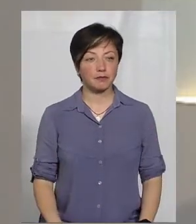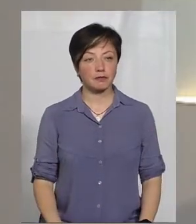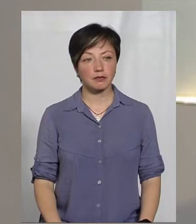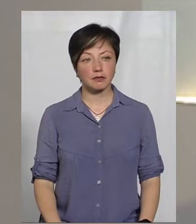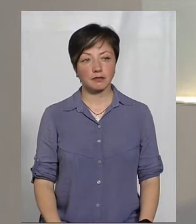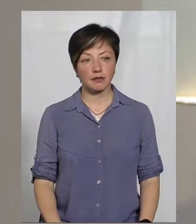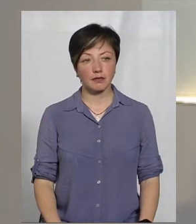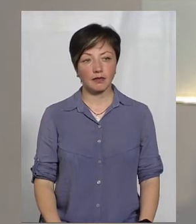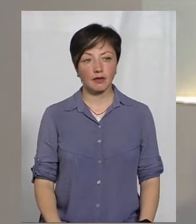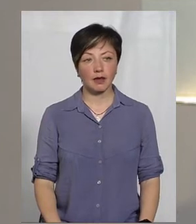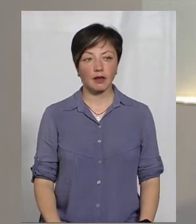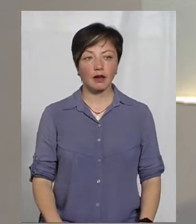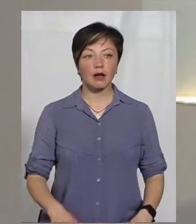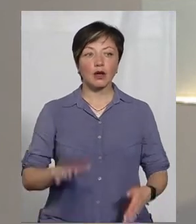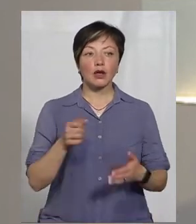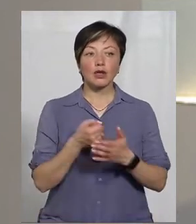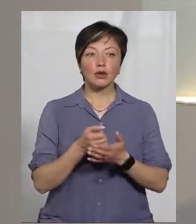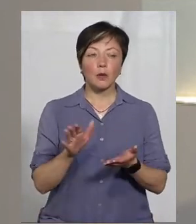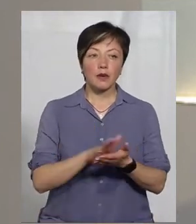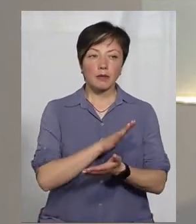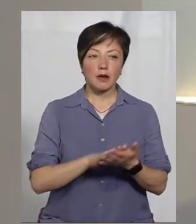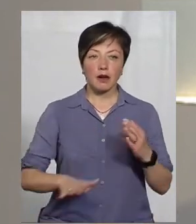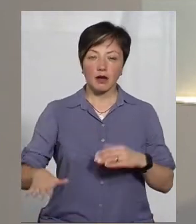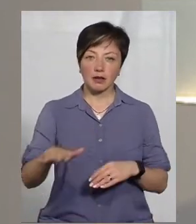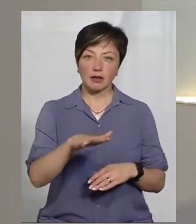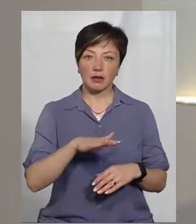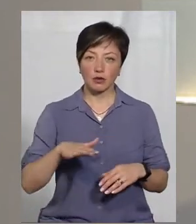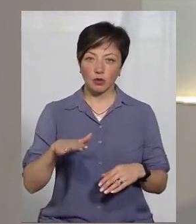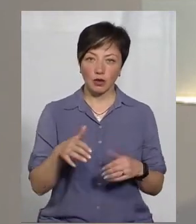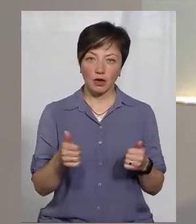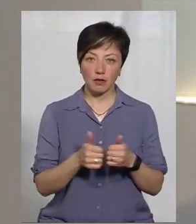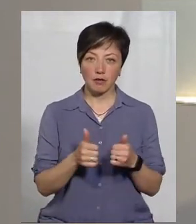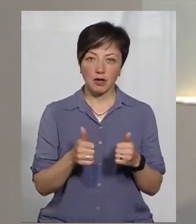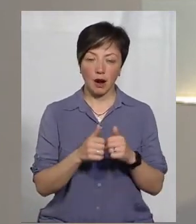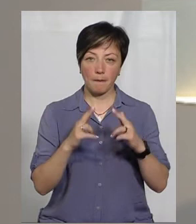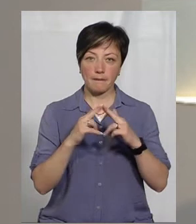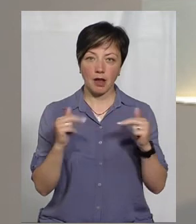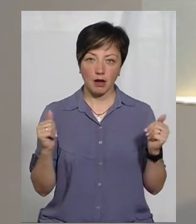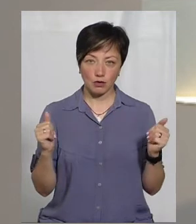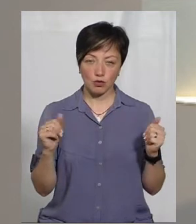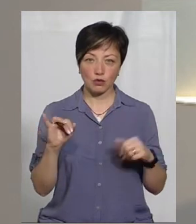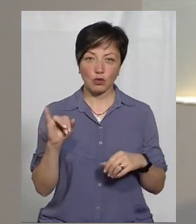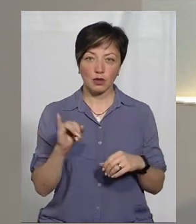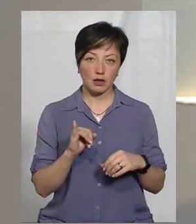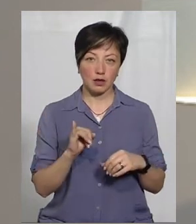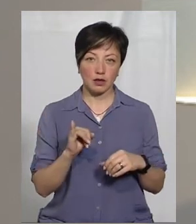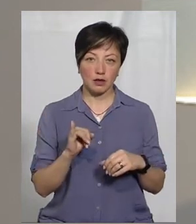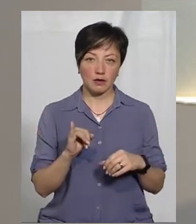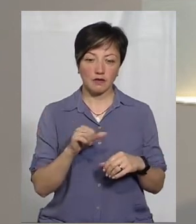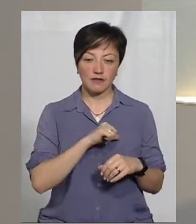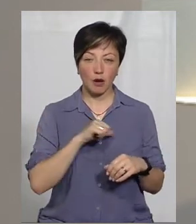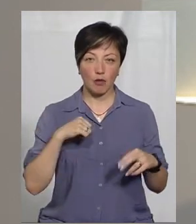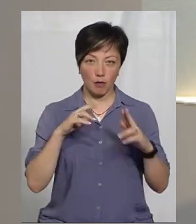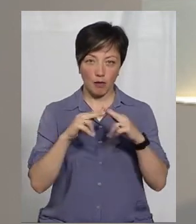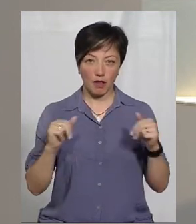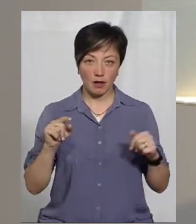прибирання на території, яка біля палацу. І в самому